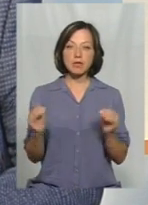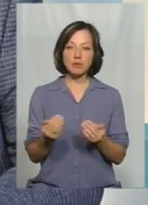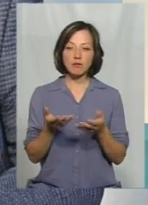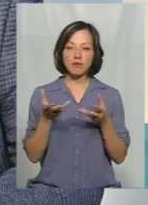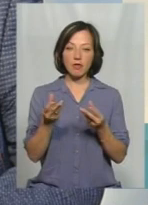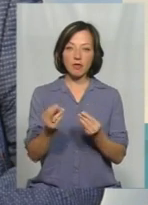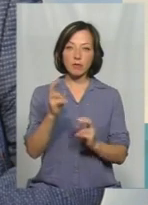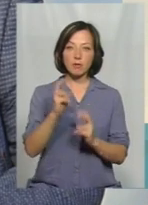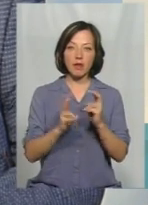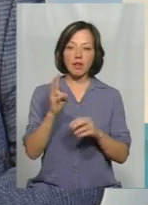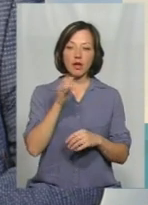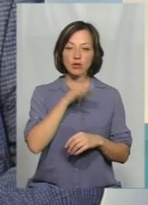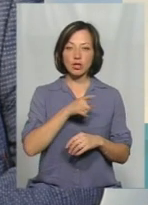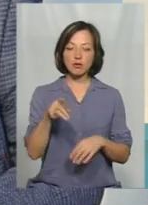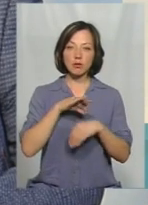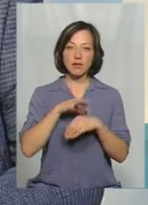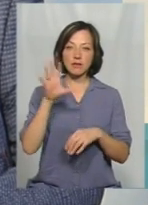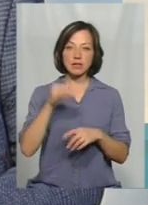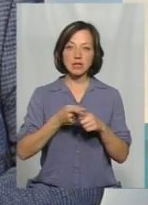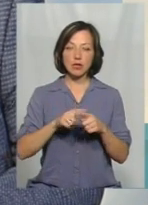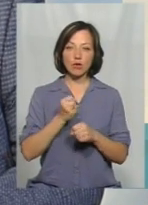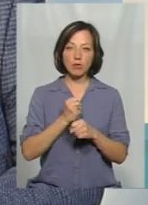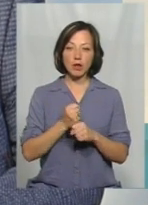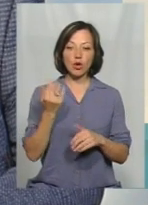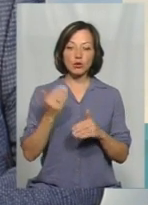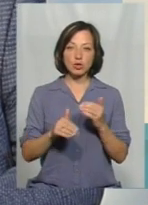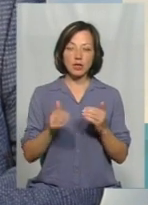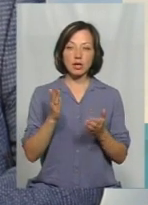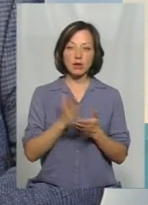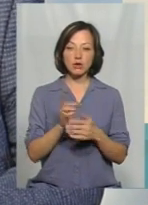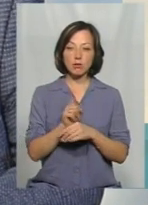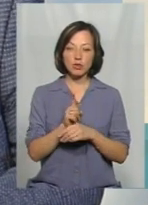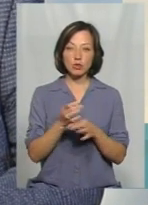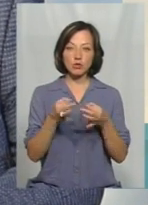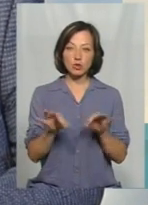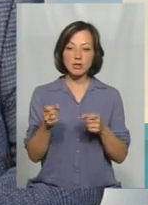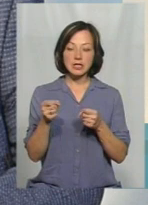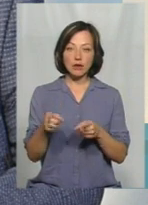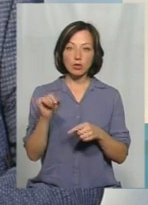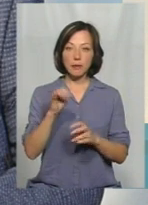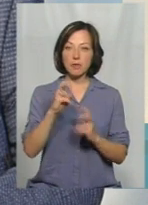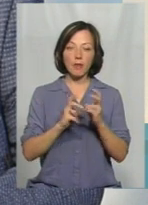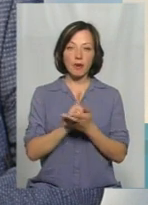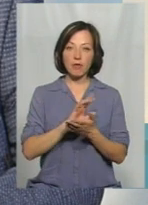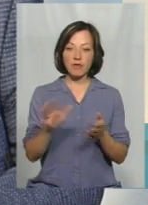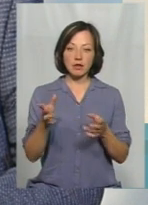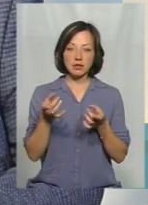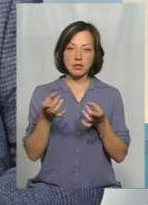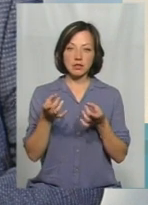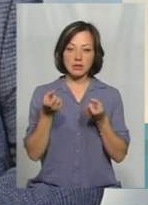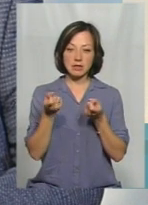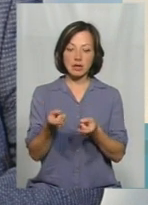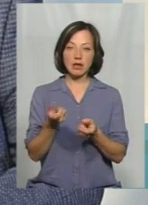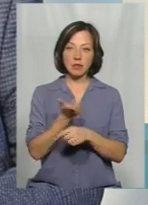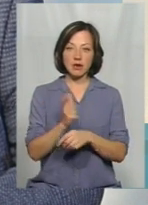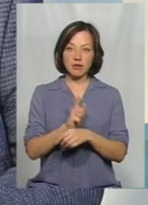вплив підприємства на час проведення всіх цих робіт. Адже є норматив граничного допустимого скиду і підприємство не повинно скидати з